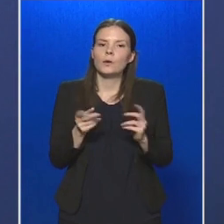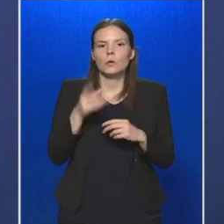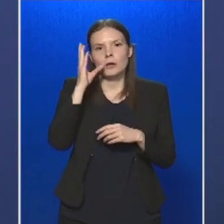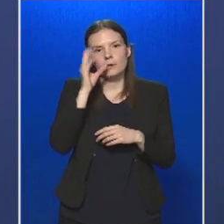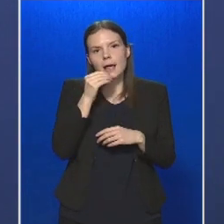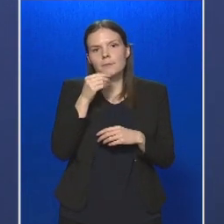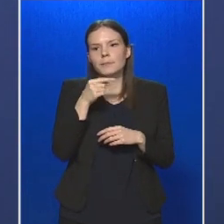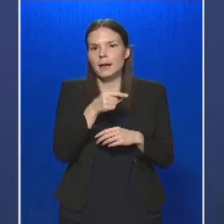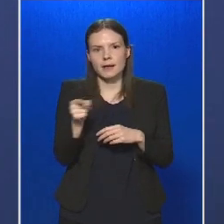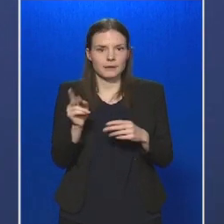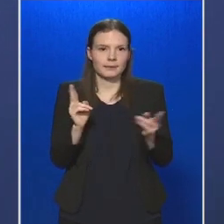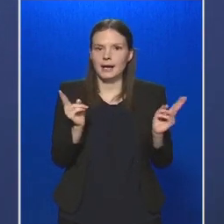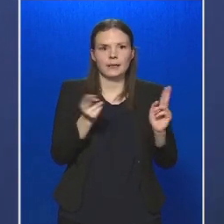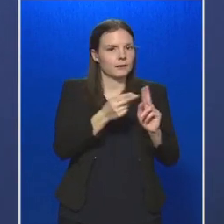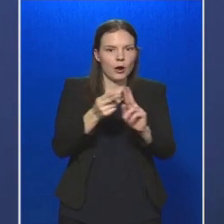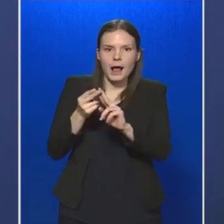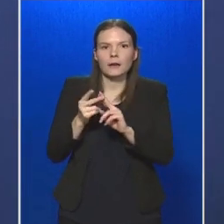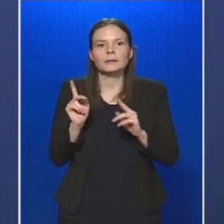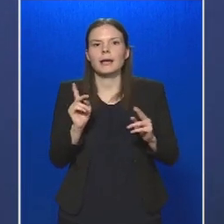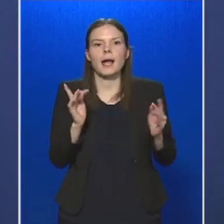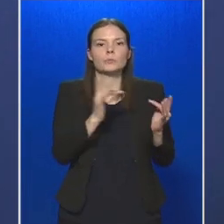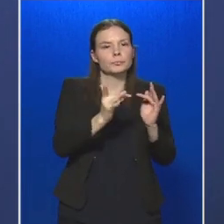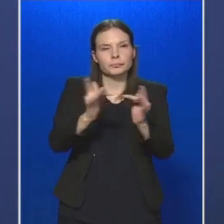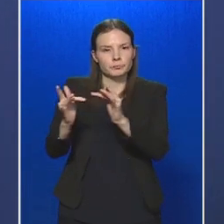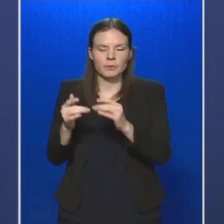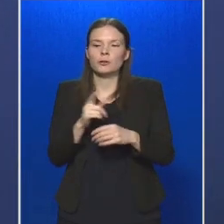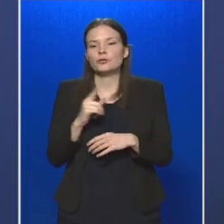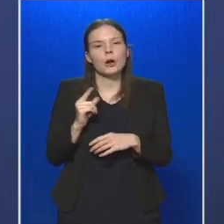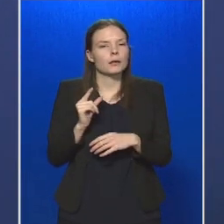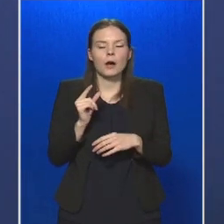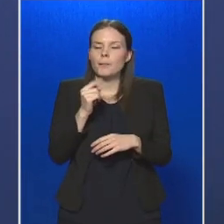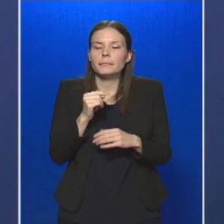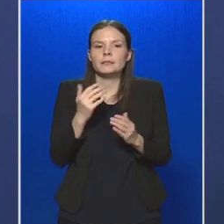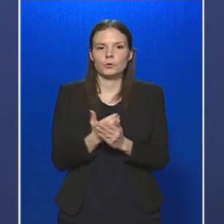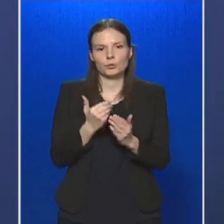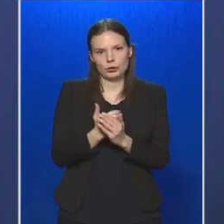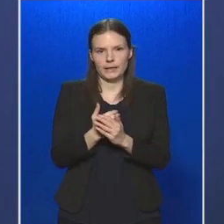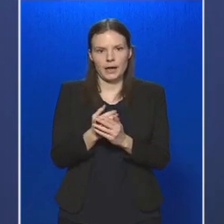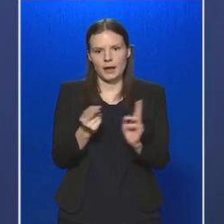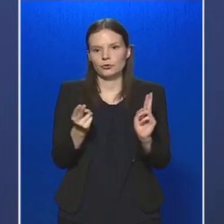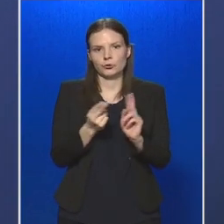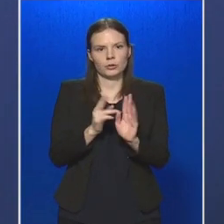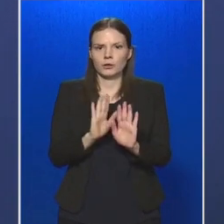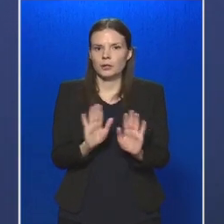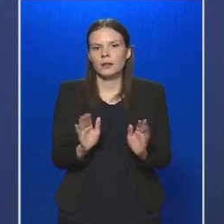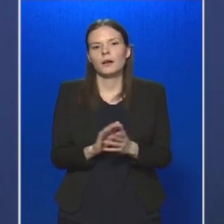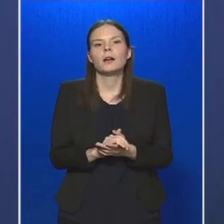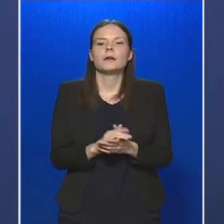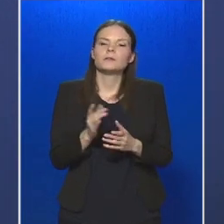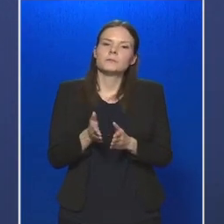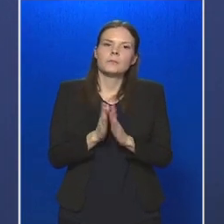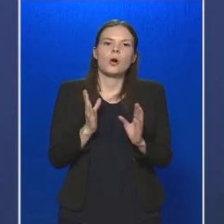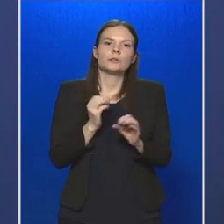emberek ne találkozzanak, vagy csak minimális szinten találkozzanak egymással, tartsák be az